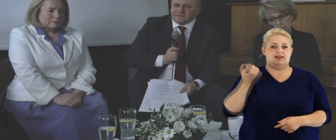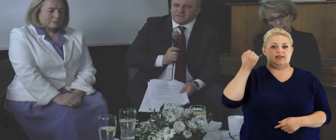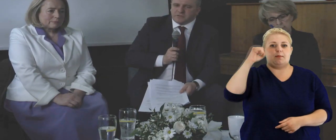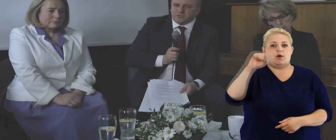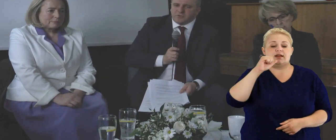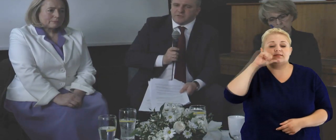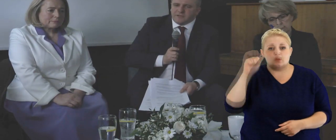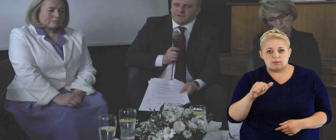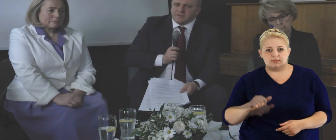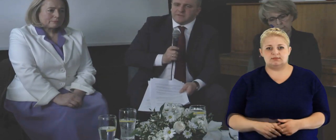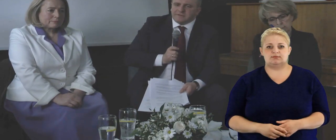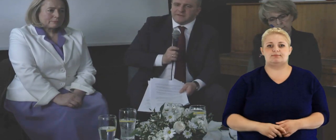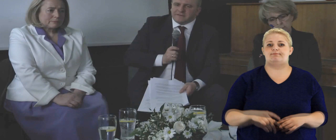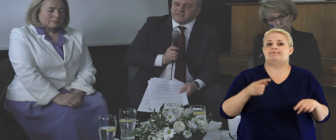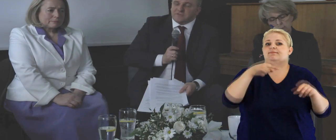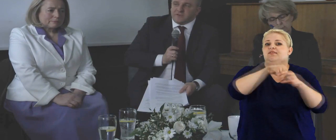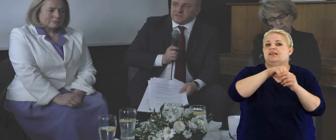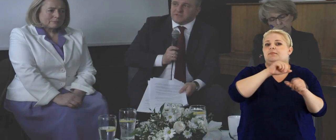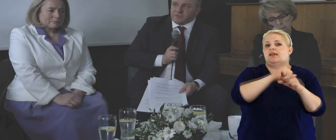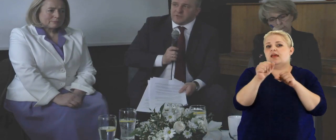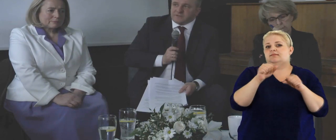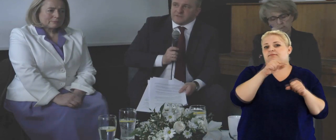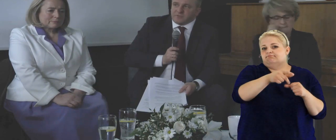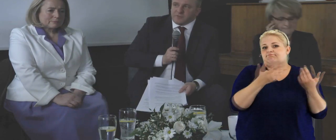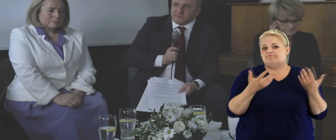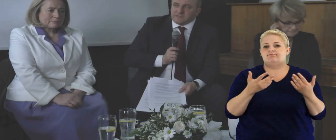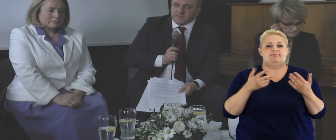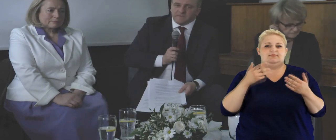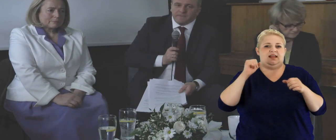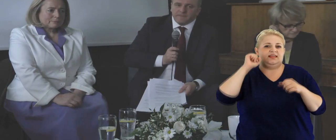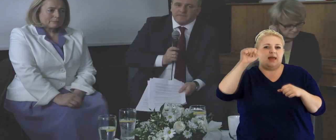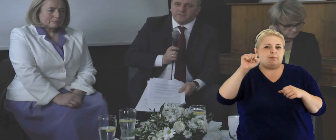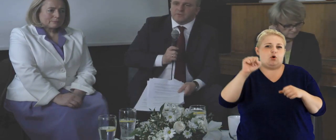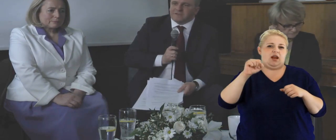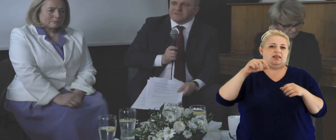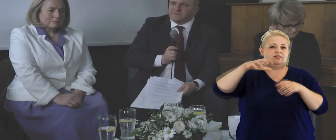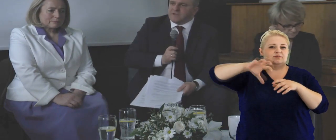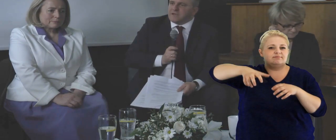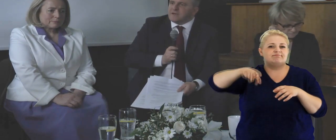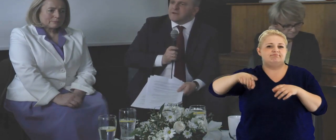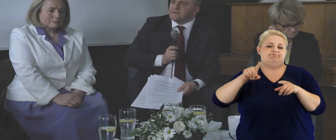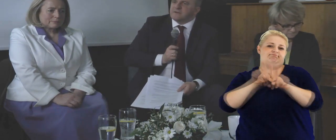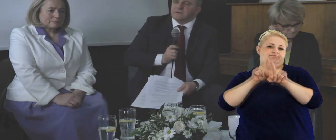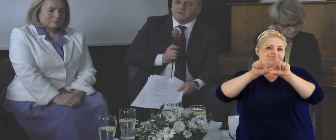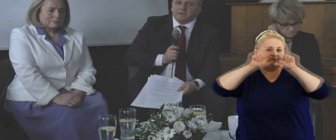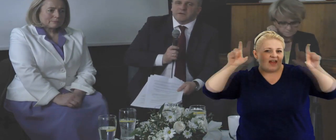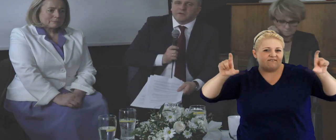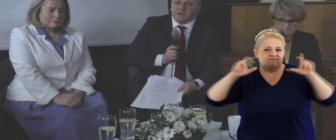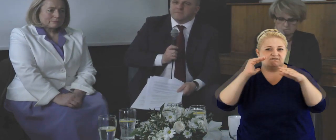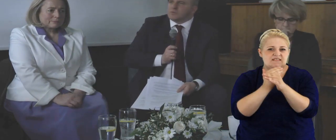demokracja, szczególnie ta taka dziwaczna demokracja europejska, w której jest wiele